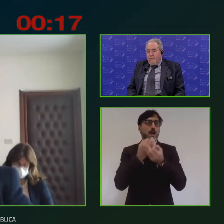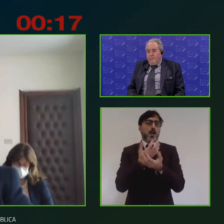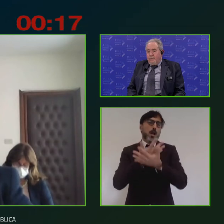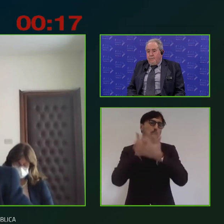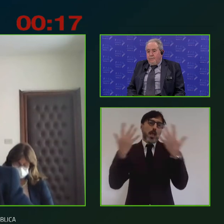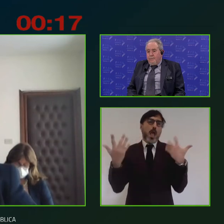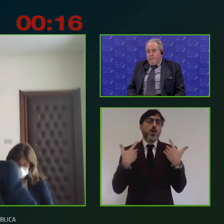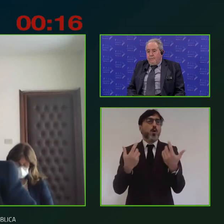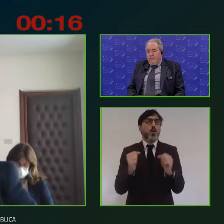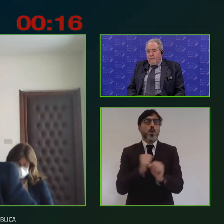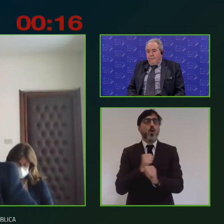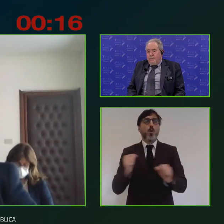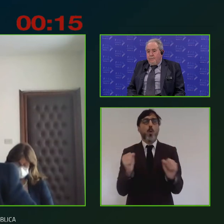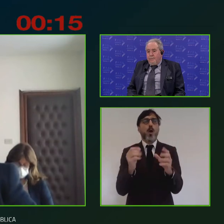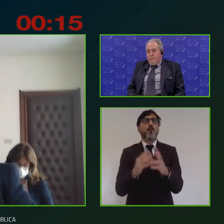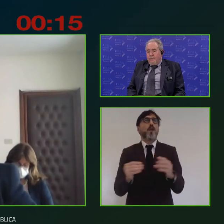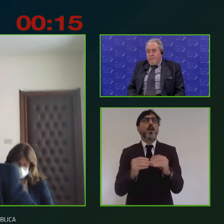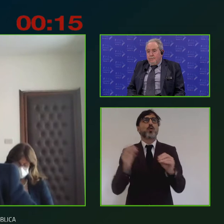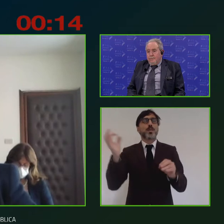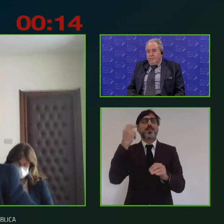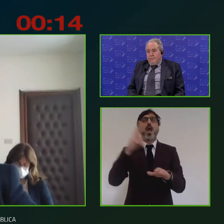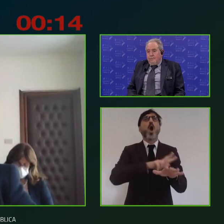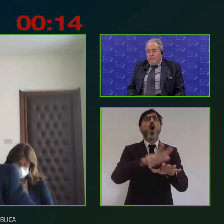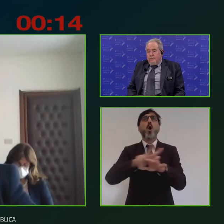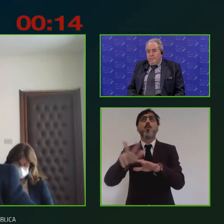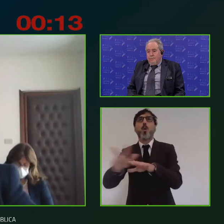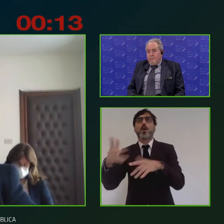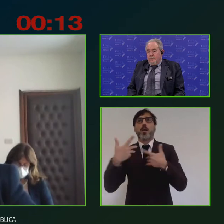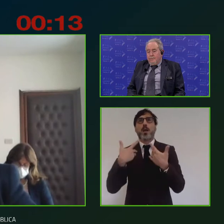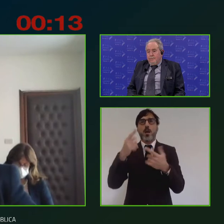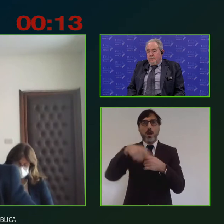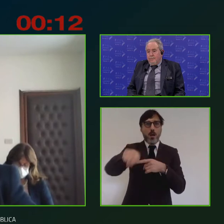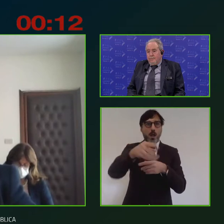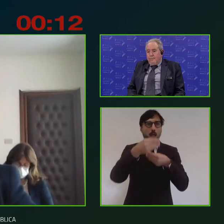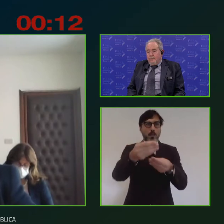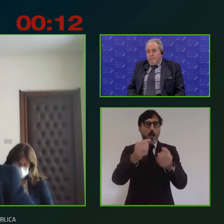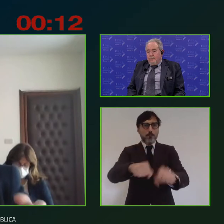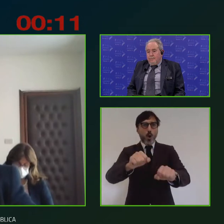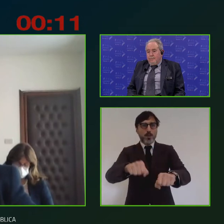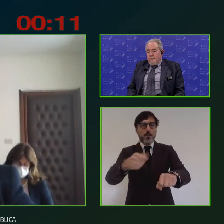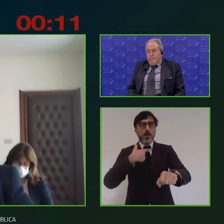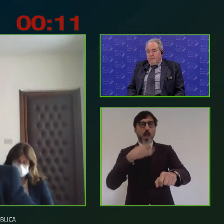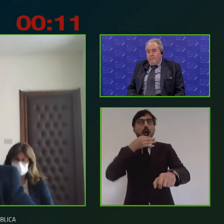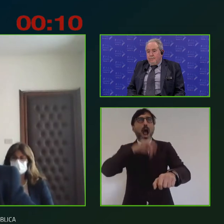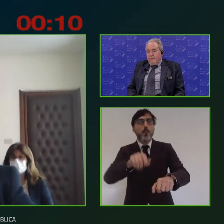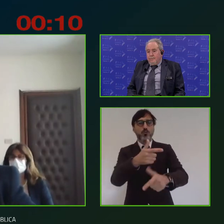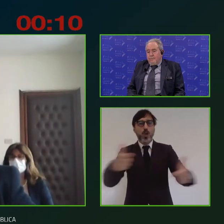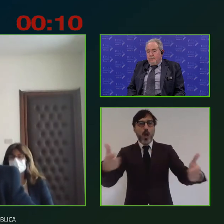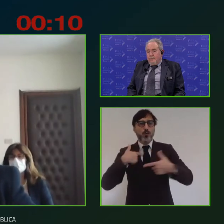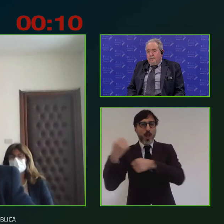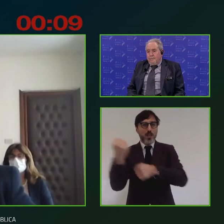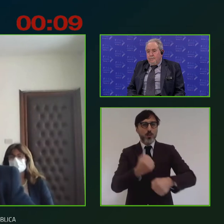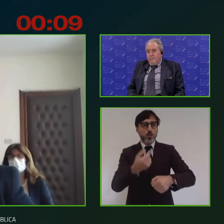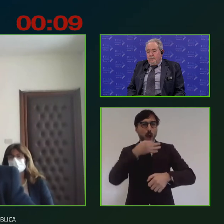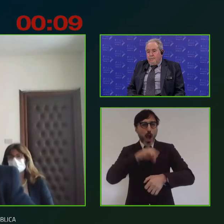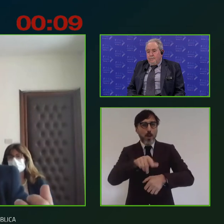può essere fatto se i comuni non sono messi nella condizione, non hanno quella capacità istituzionale